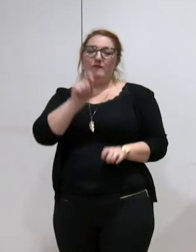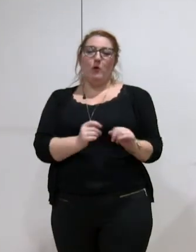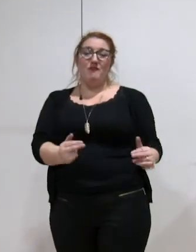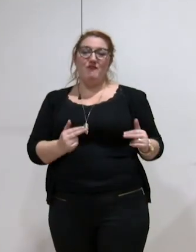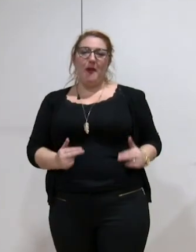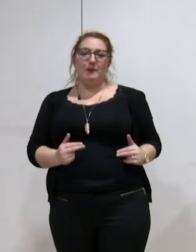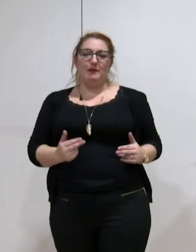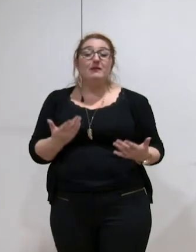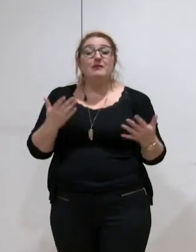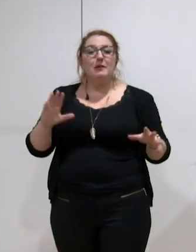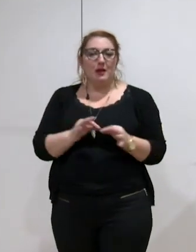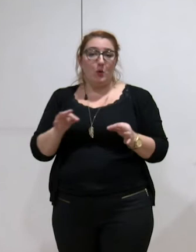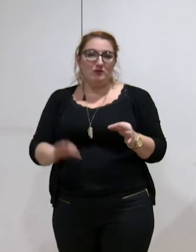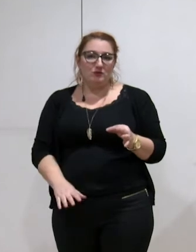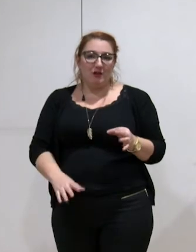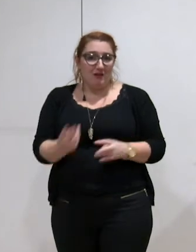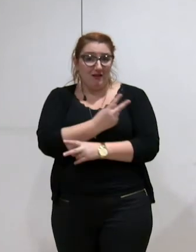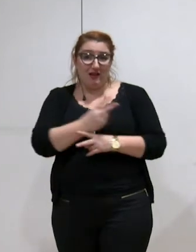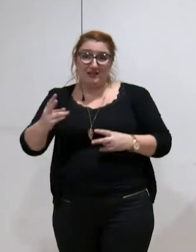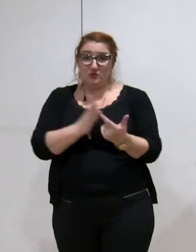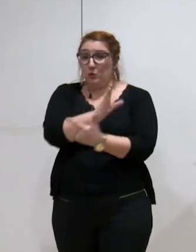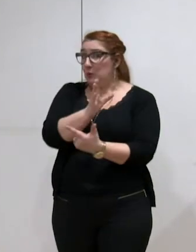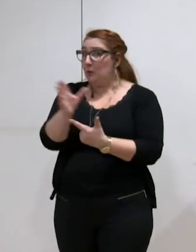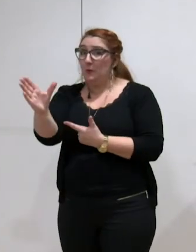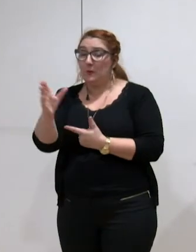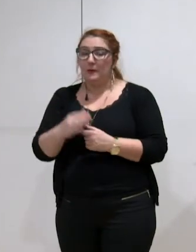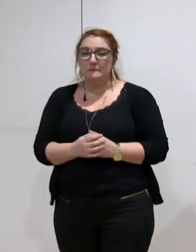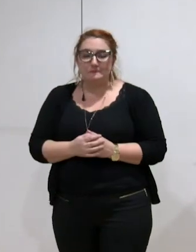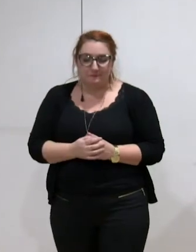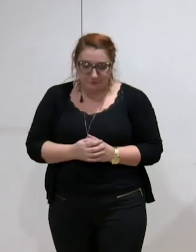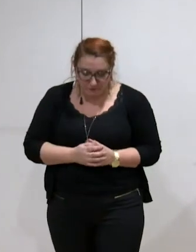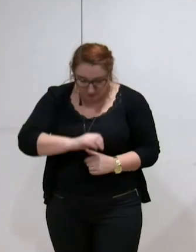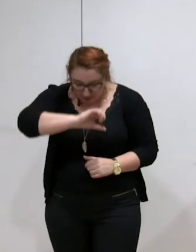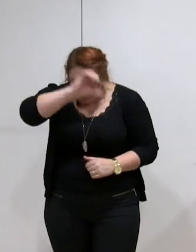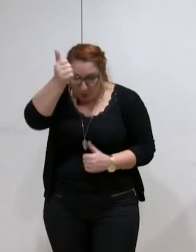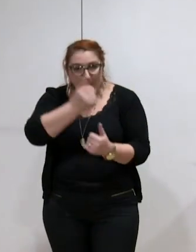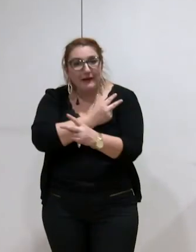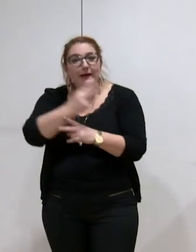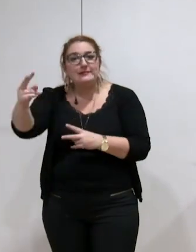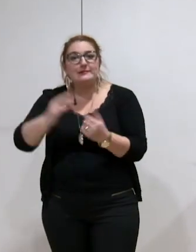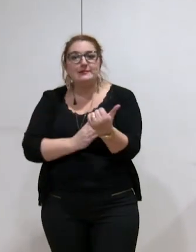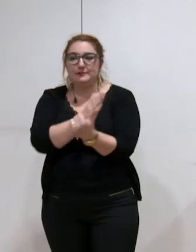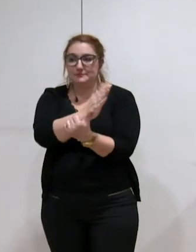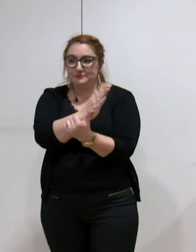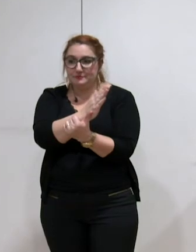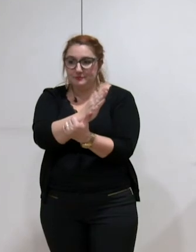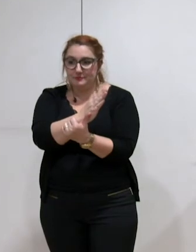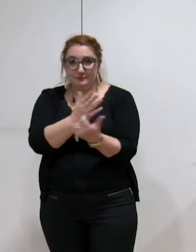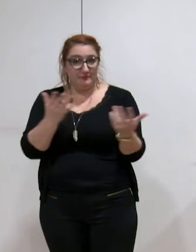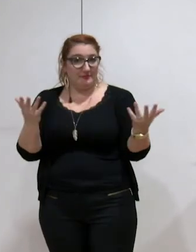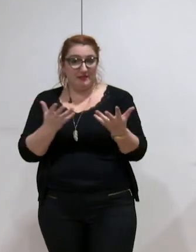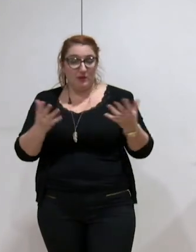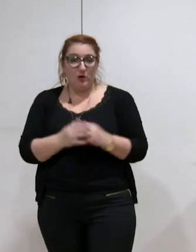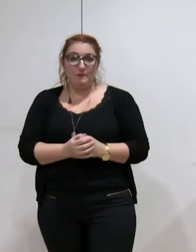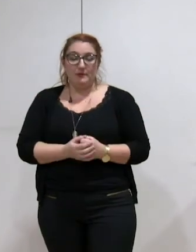dans ce cas-là sont de deux ordres. Les risques sont de deux ordres. Le premier, c'est que nous ayons un